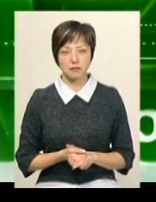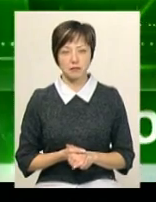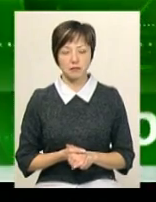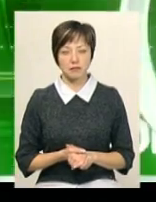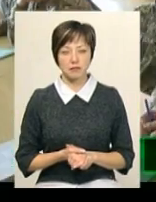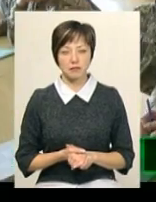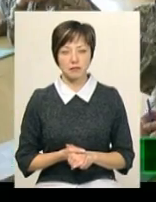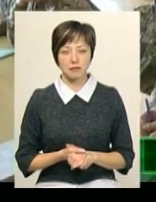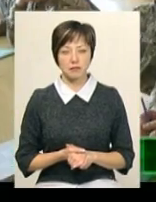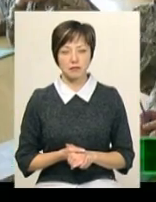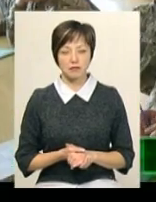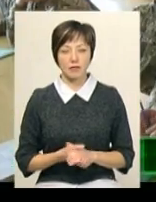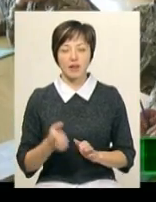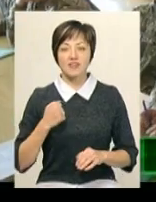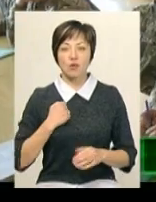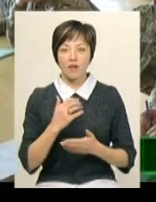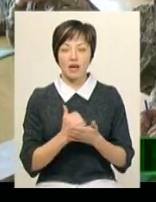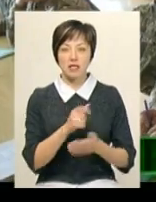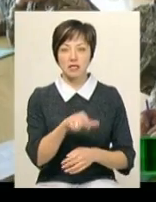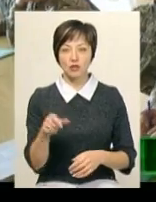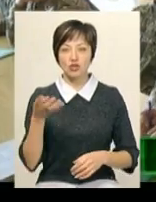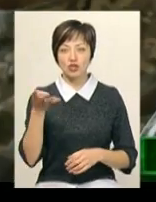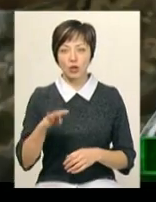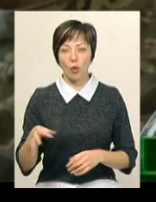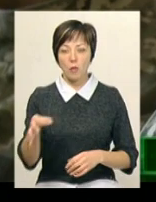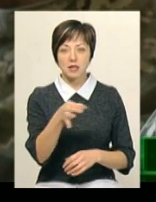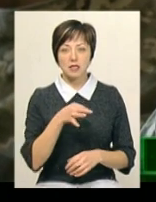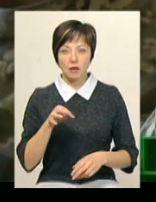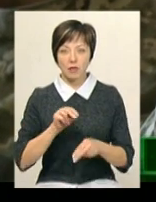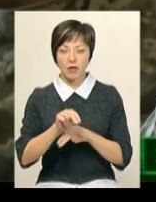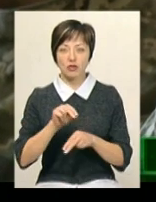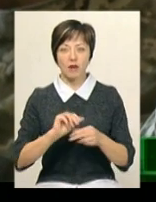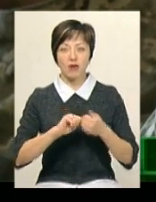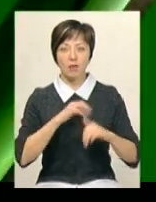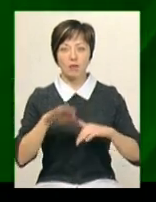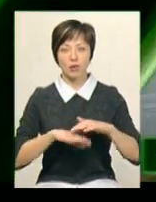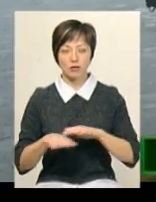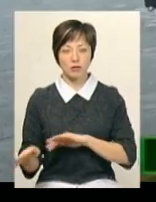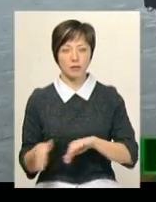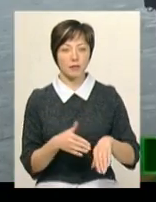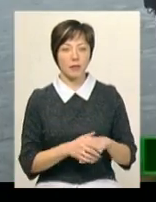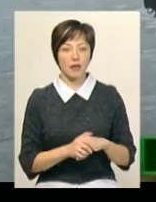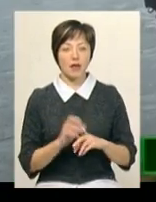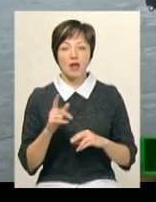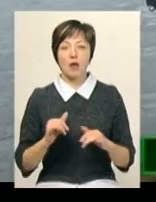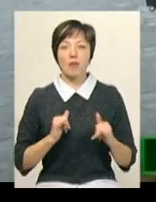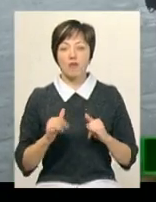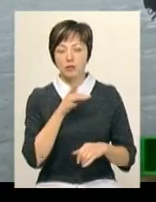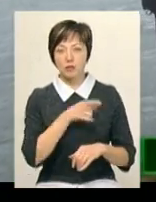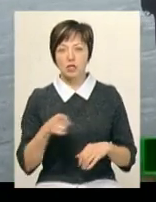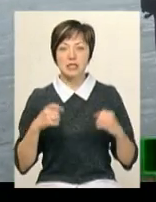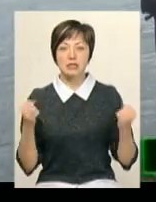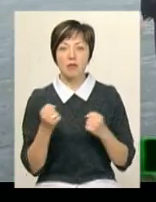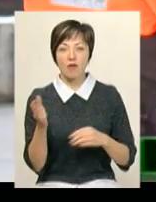Музика Військові резервісти з чотирьох областей проходять навчання у Кам'янці-Подільському. Як поводитися під час